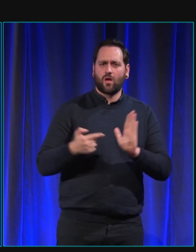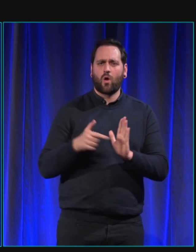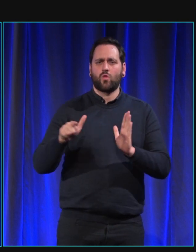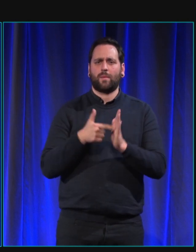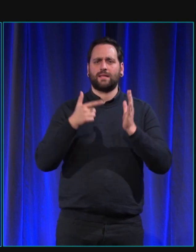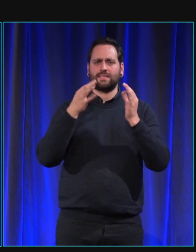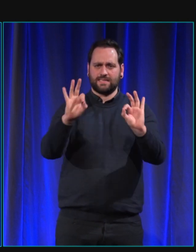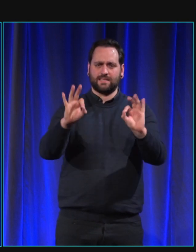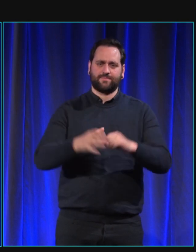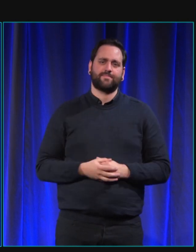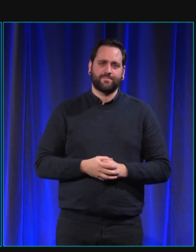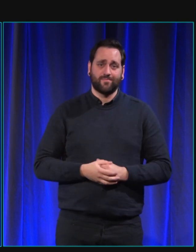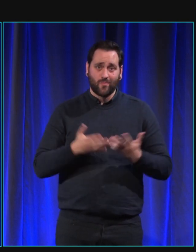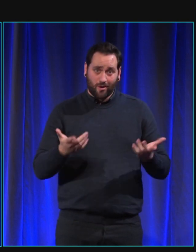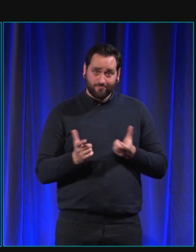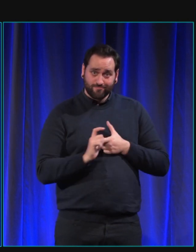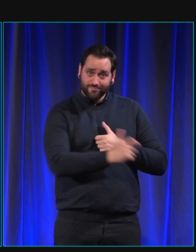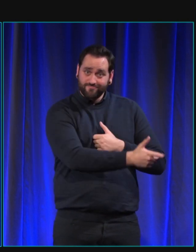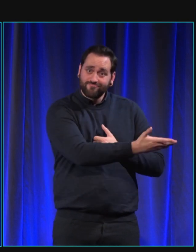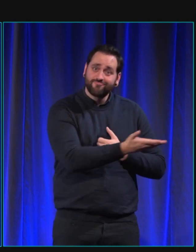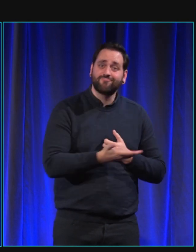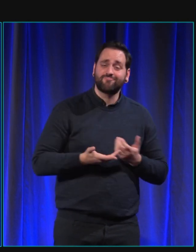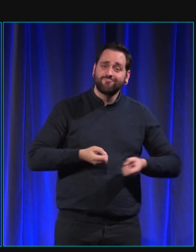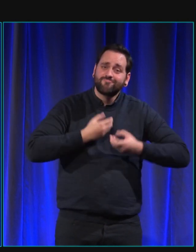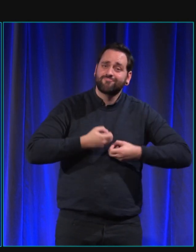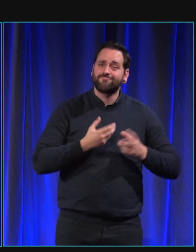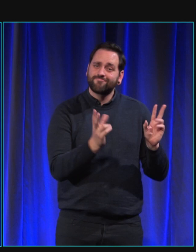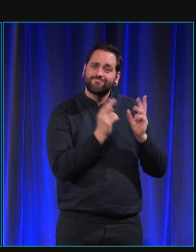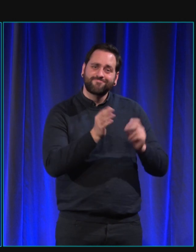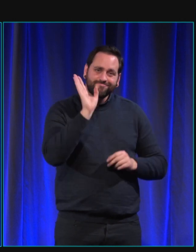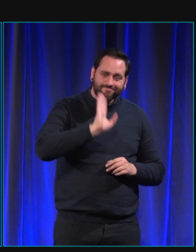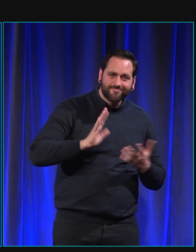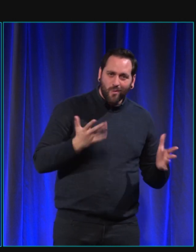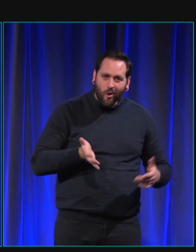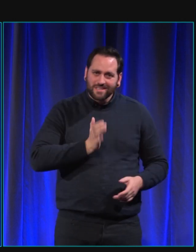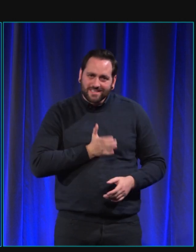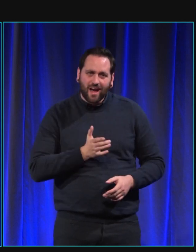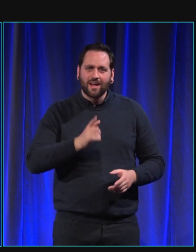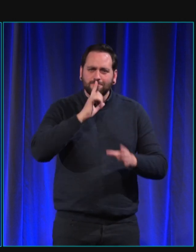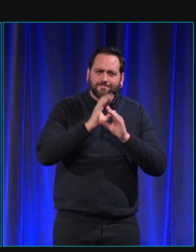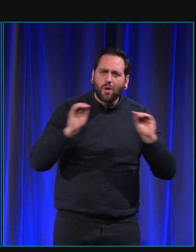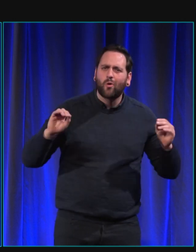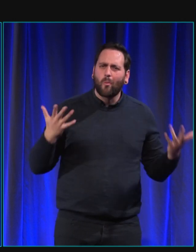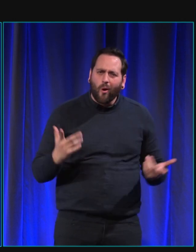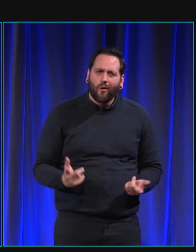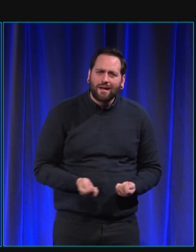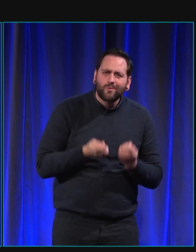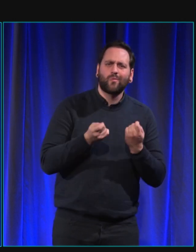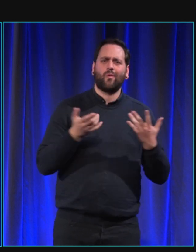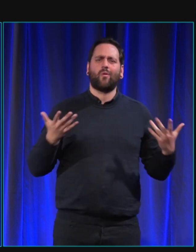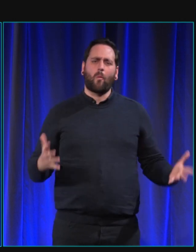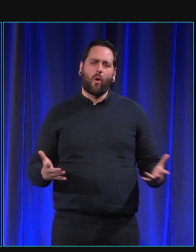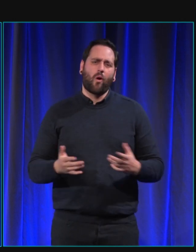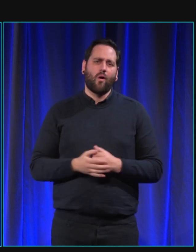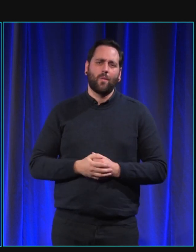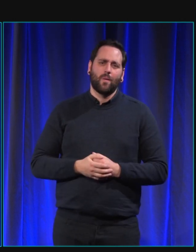Je vous laisse la parole pour que vous nous expliquiez un petit peu comment éductons un chien à devenir chien du silence. Et vous allez aussi nous